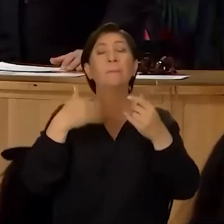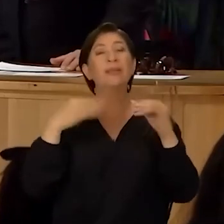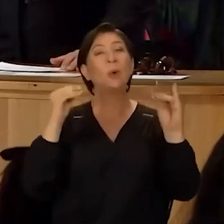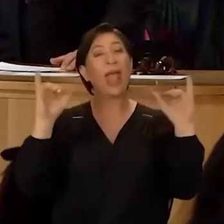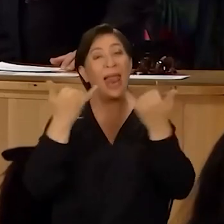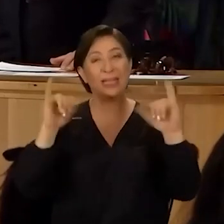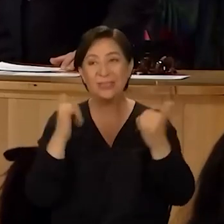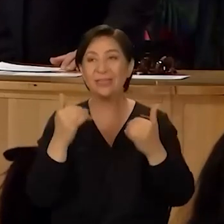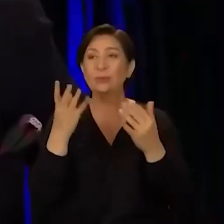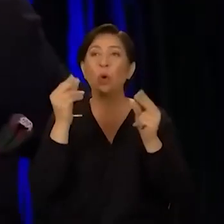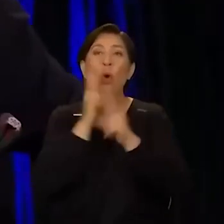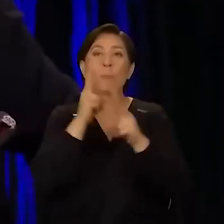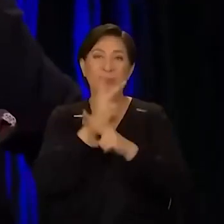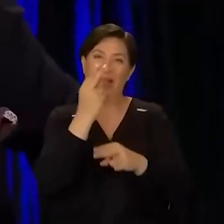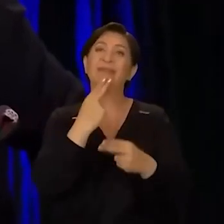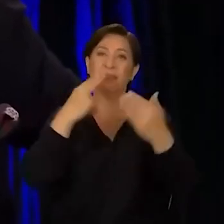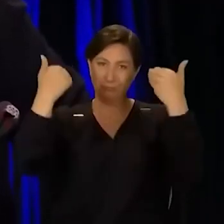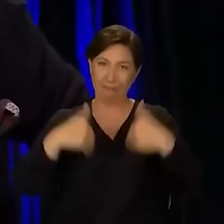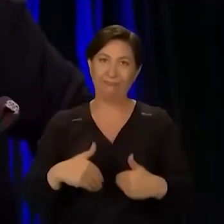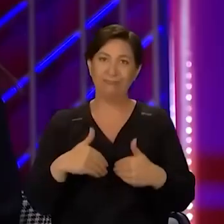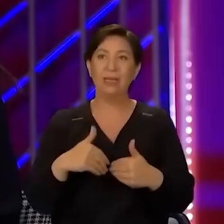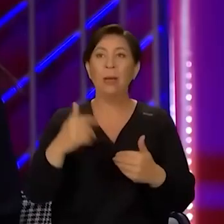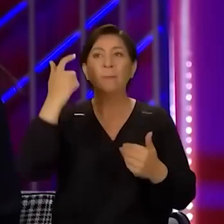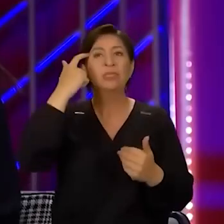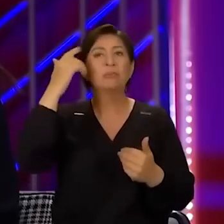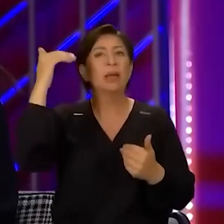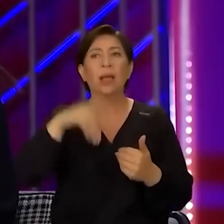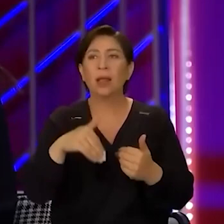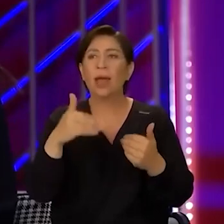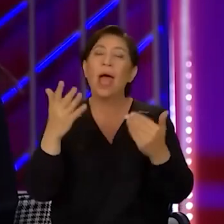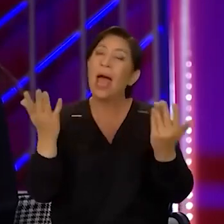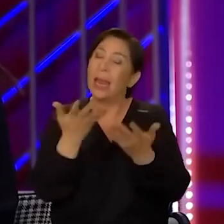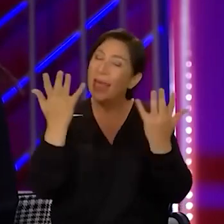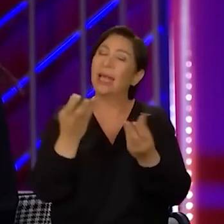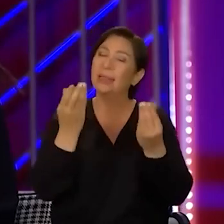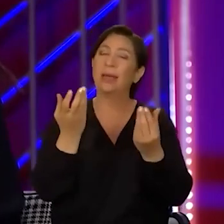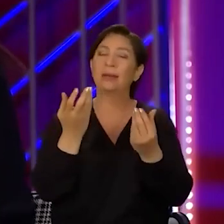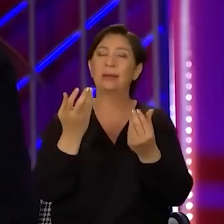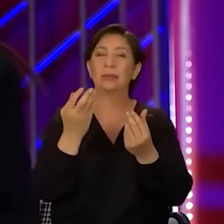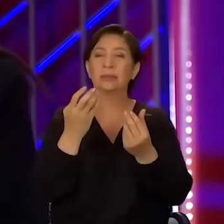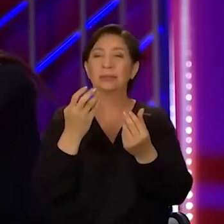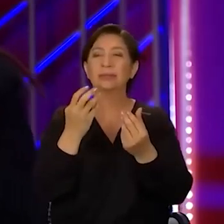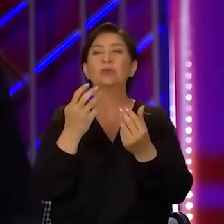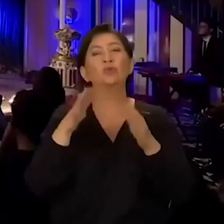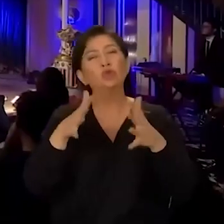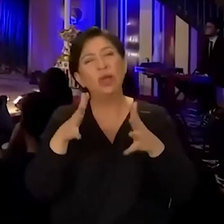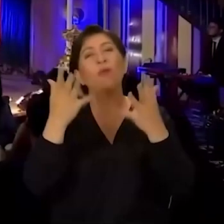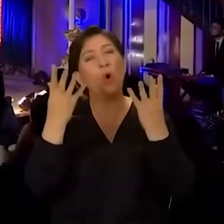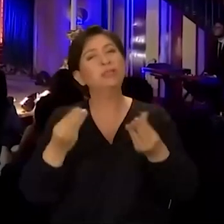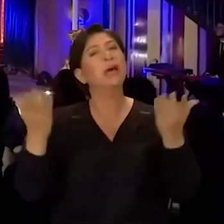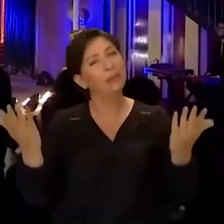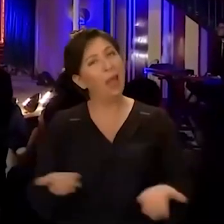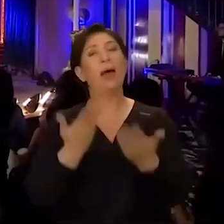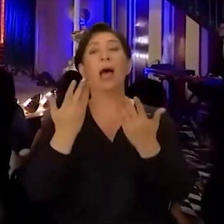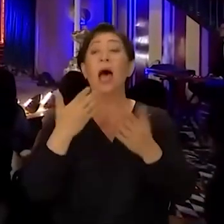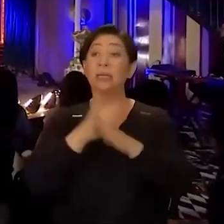neşeli ve çok komik bir kadınım. Başıma gelenler her ne kadar tuhaf şeyler olsa